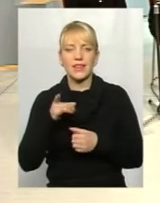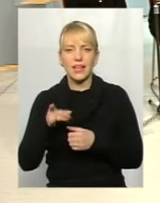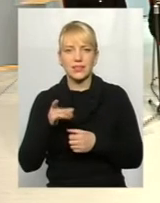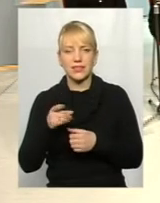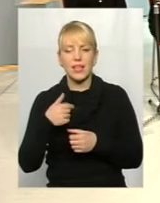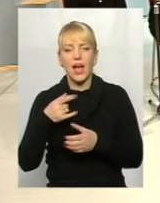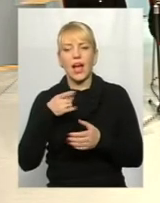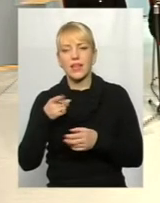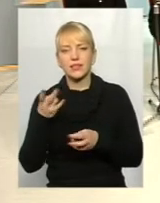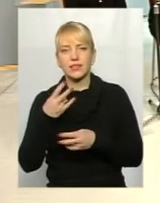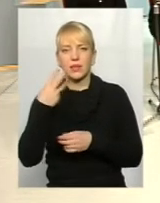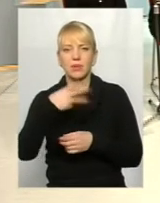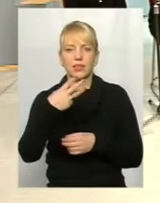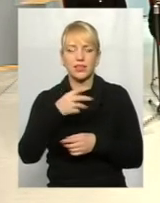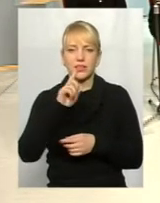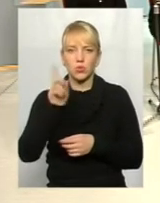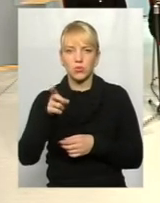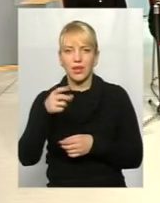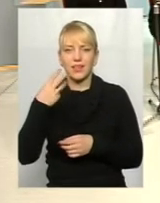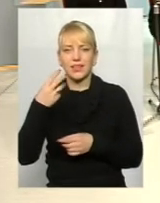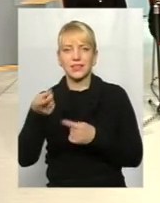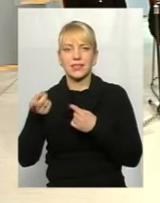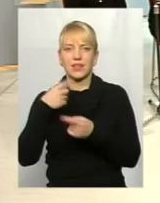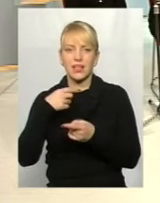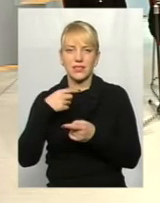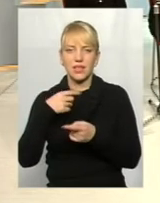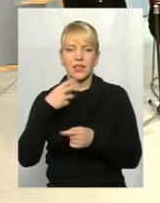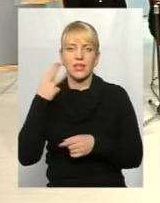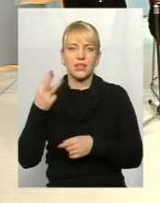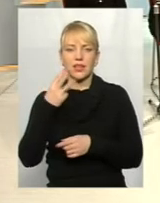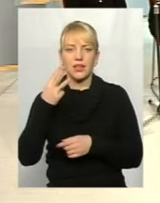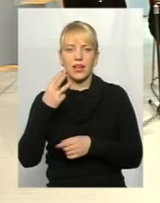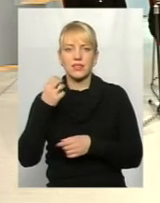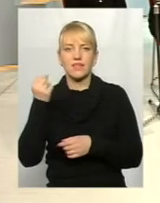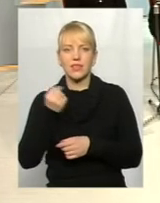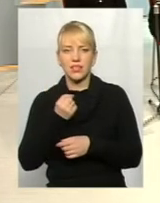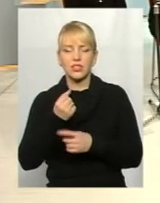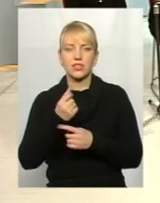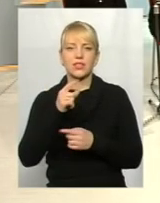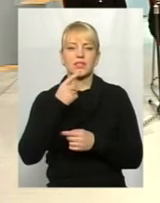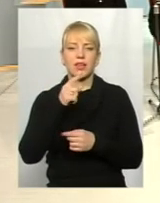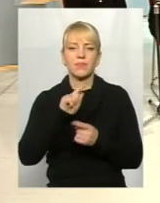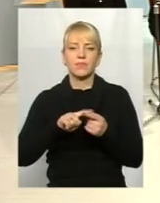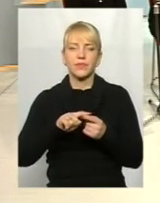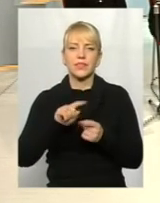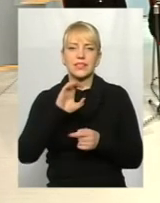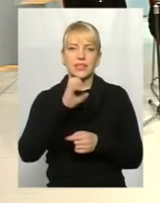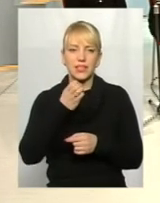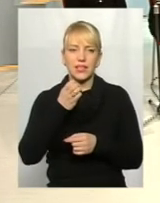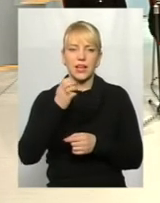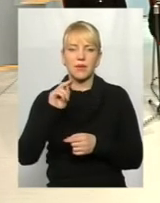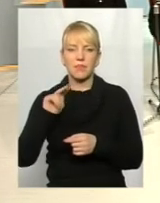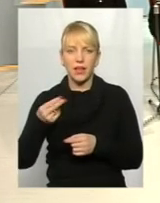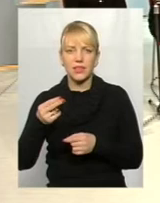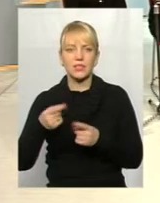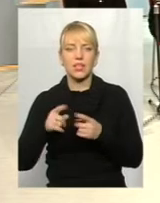туди, 30 гривень назад. Три рази. тиждень, понеділок, середа і п'ятнича. От порахуйте 13